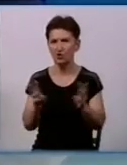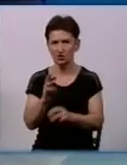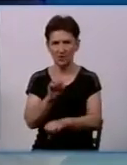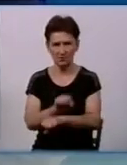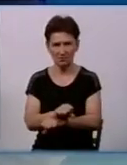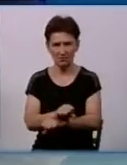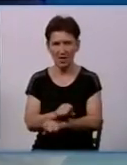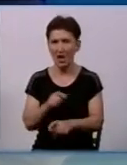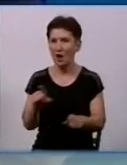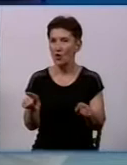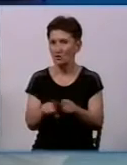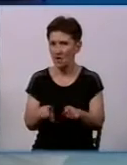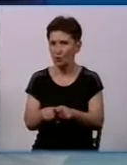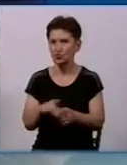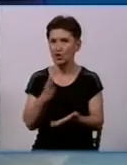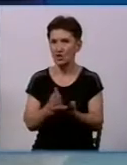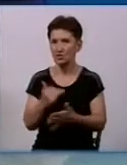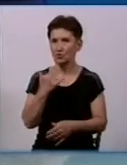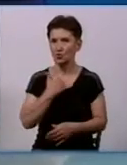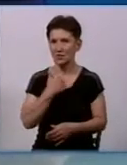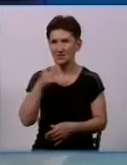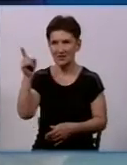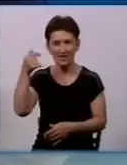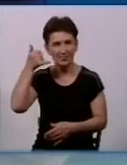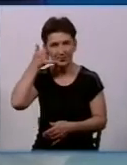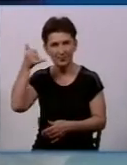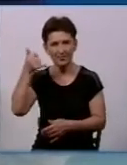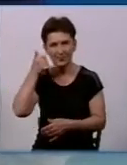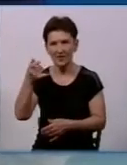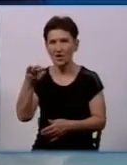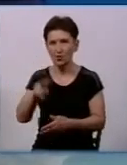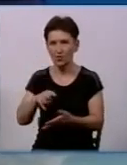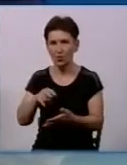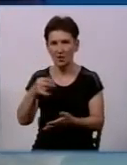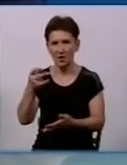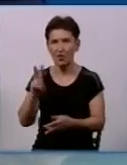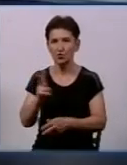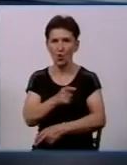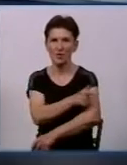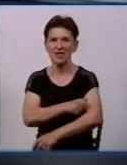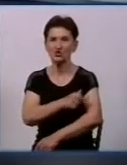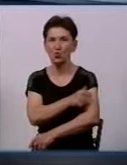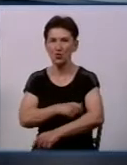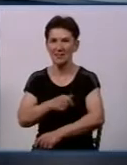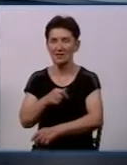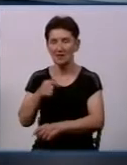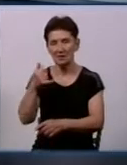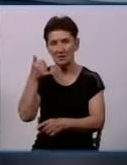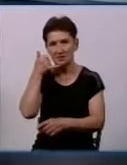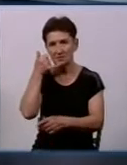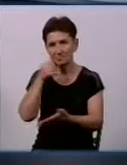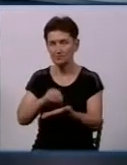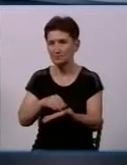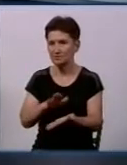Також вона є у нашого диспетчера, тобто двох диспетчерів, які чергують на оперативно-координаційному відділі, а також в